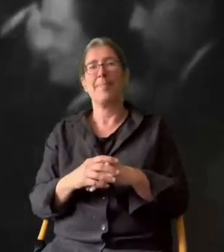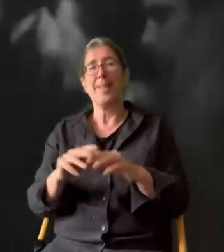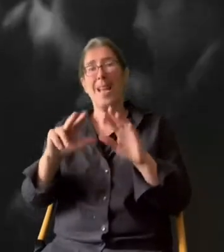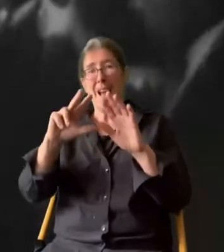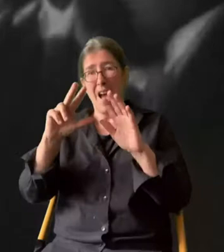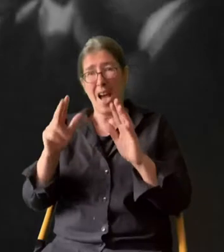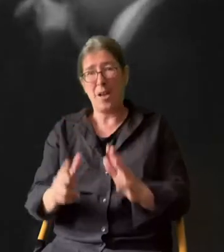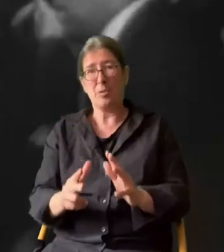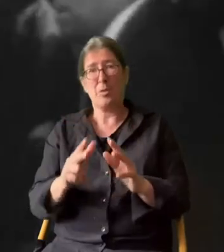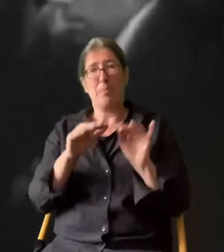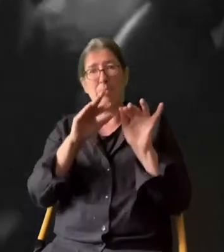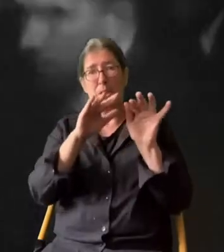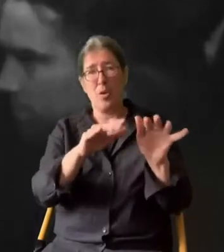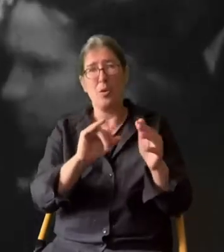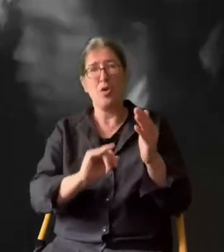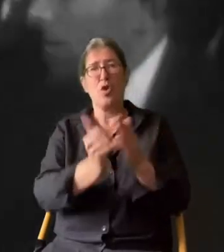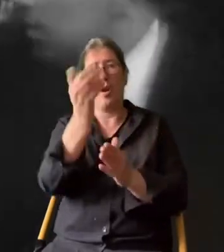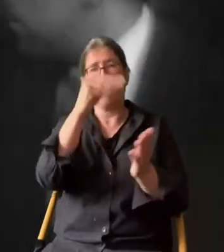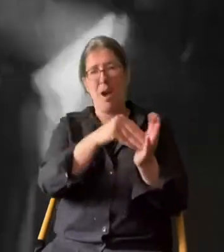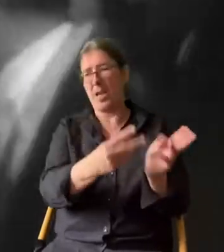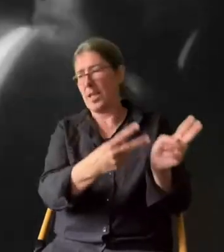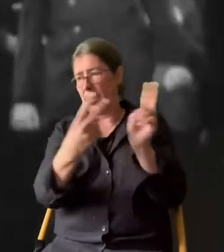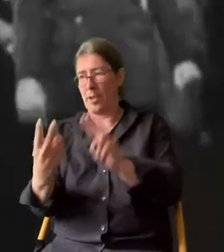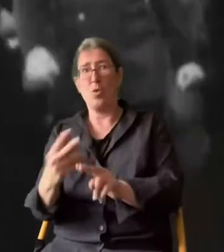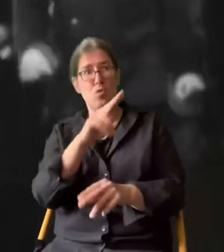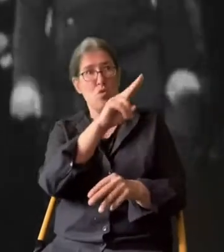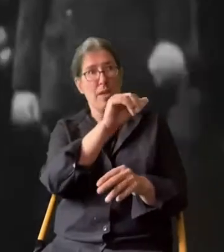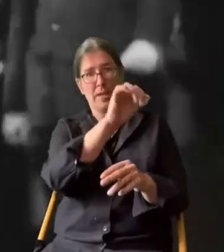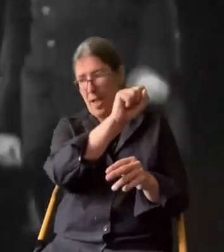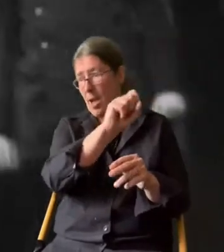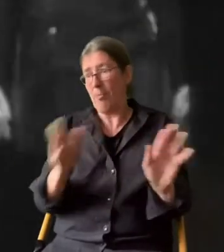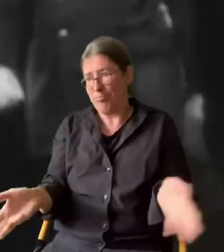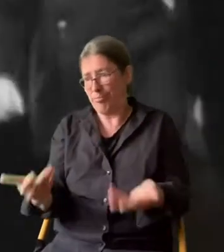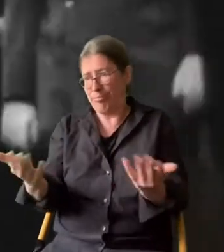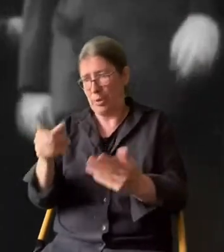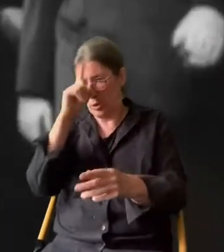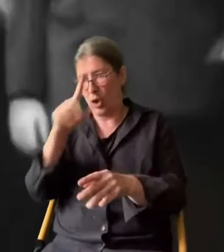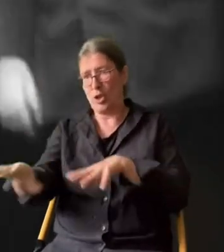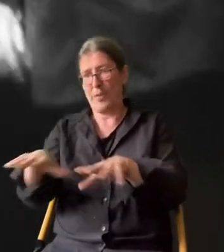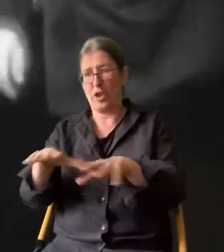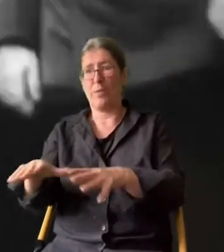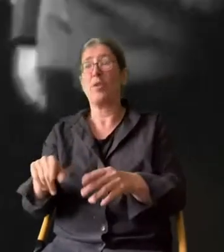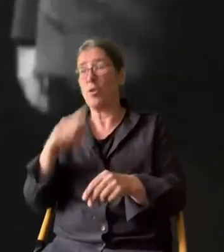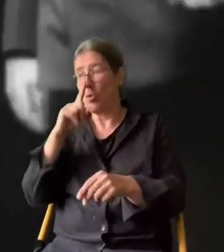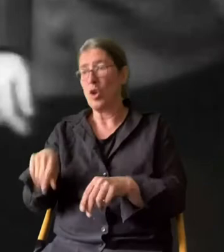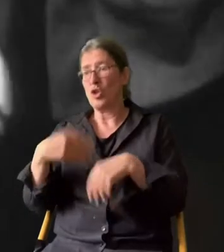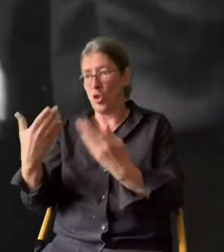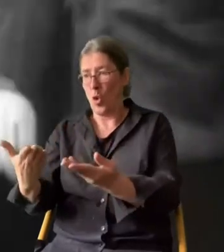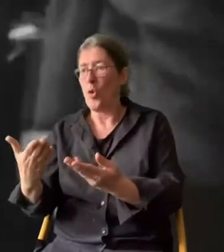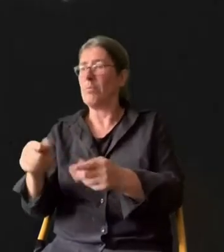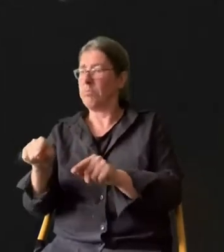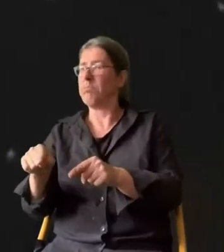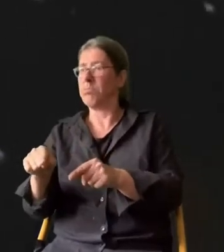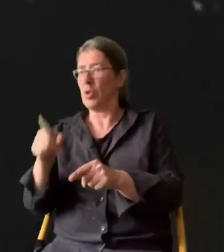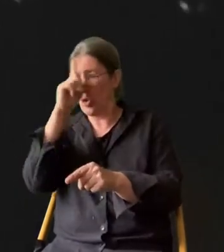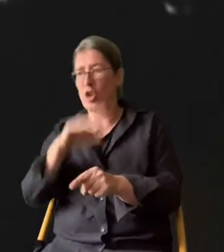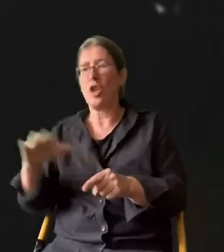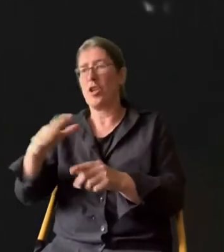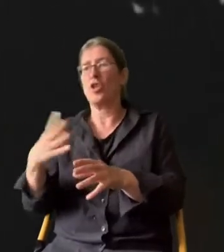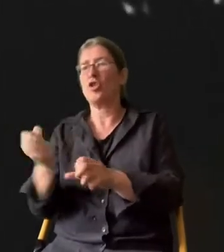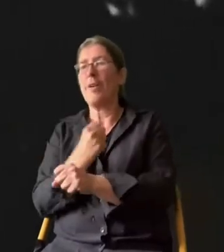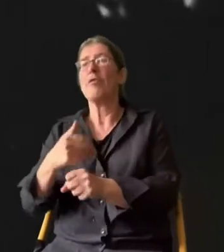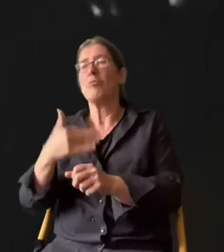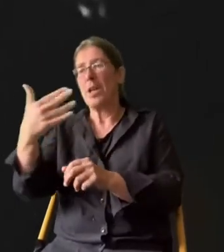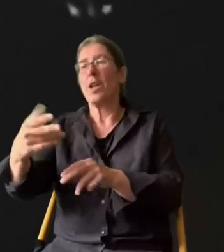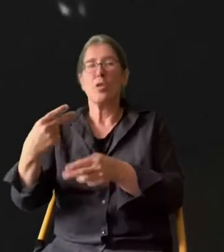Ein 800-Millionen-Goldmark-Kredit aus den USA soll die deutsche Wirtschaft wieder ankurbeln. Nur so lassen sich die deutschen